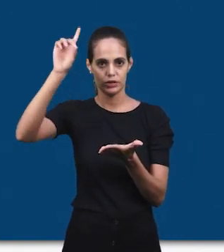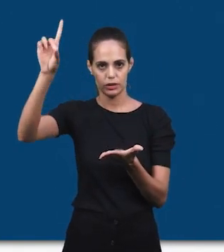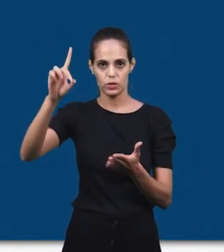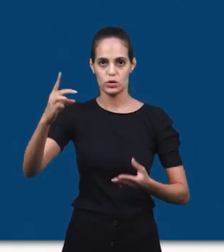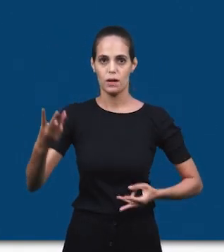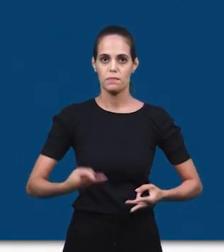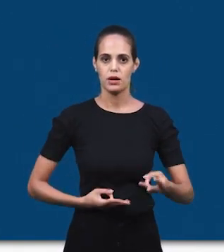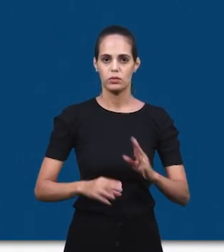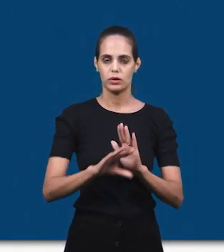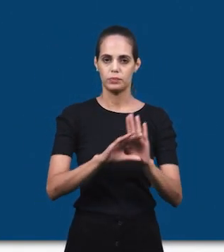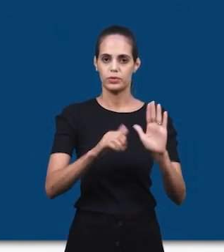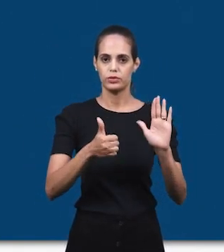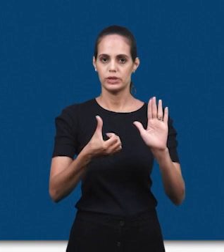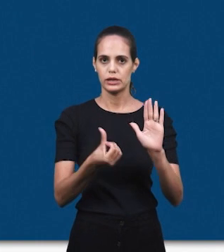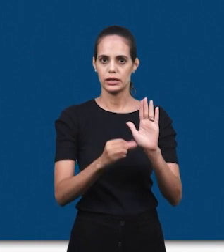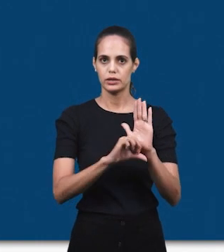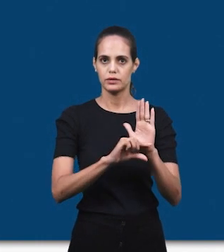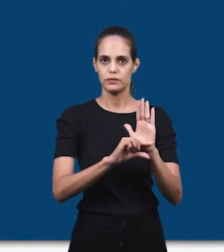или дома.